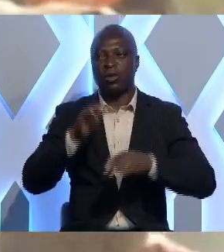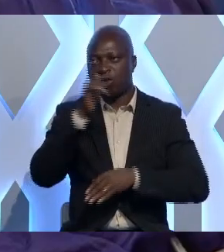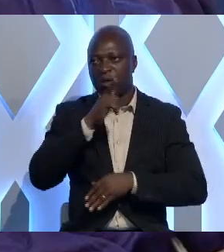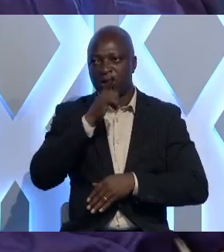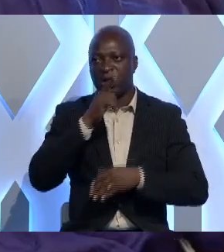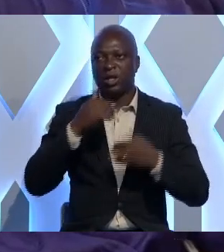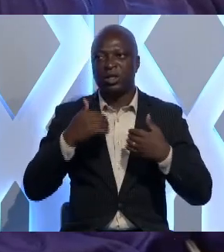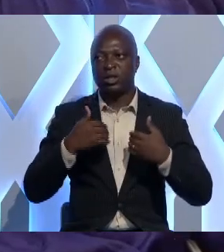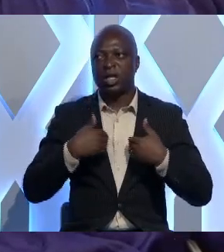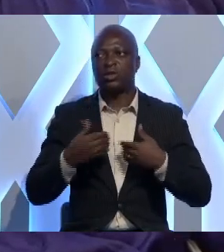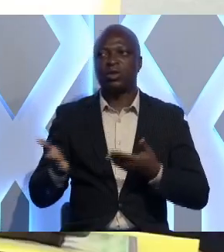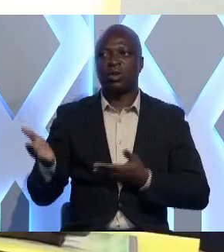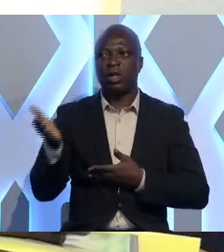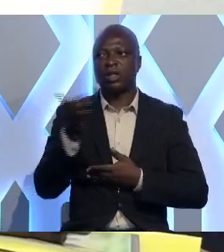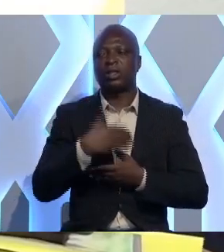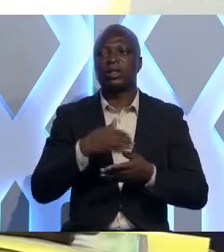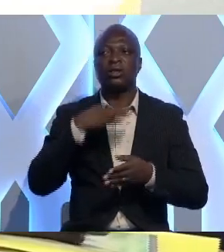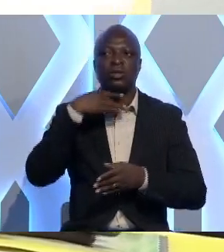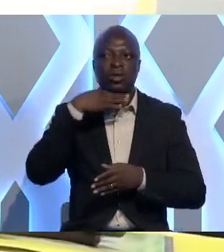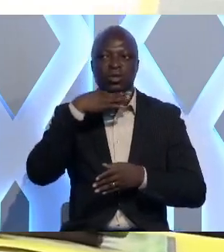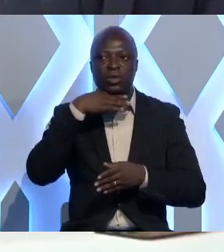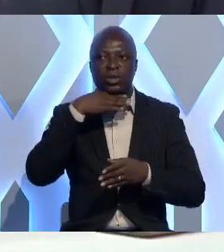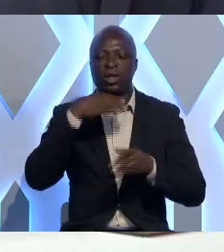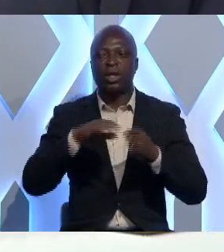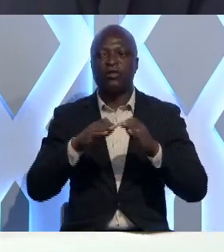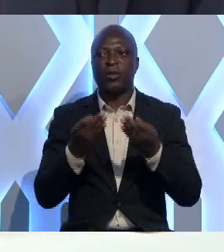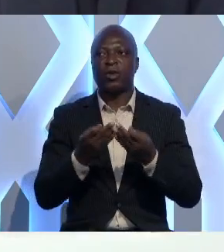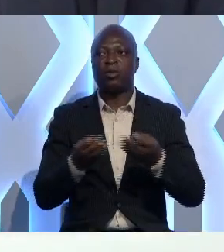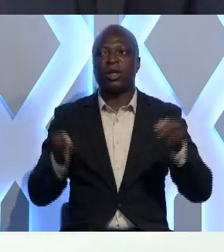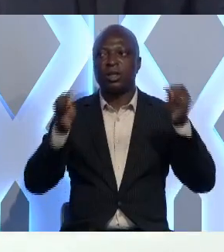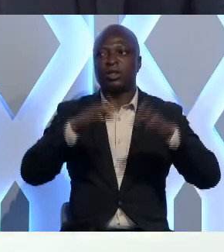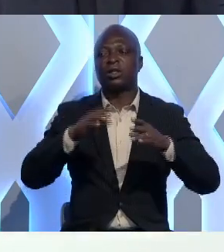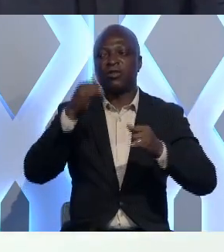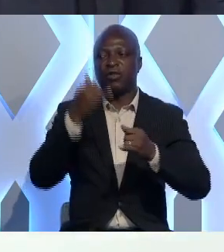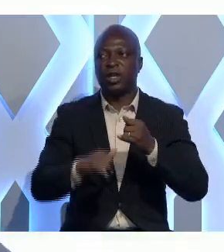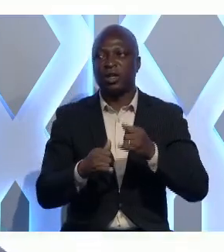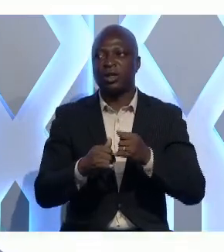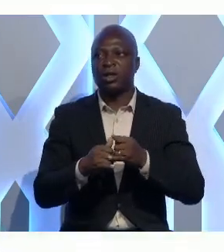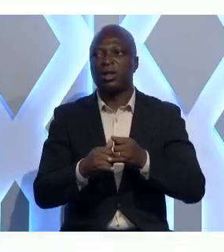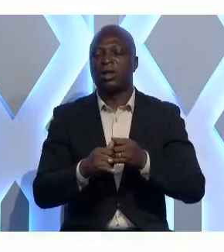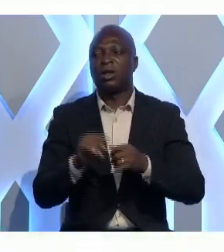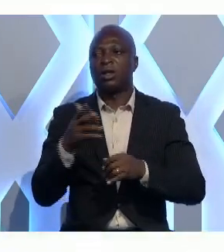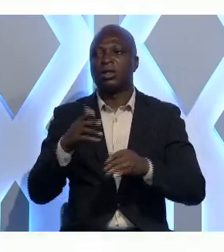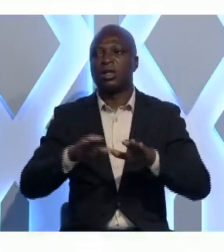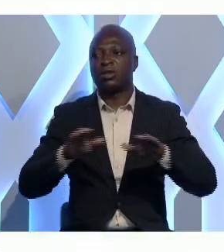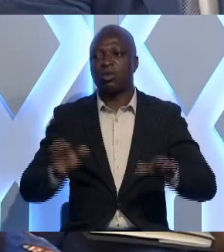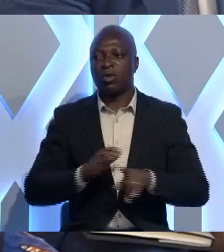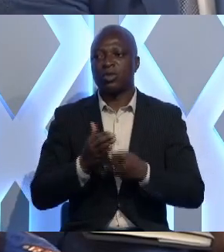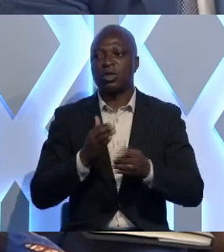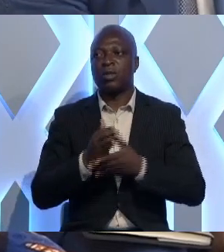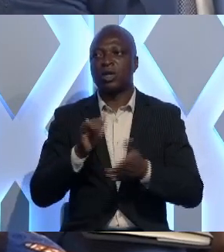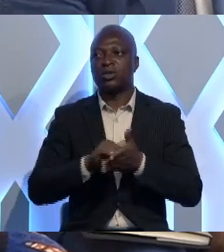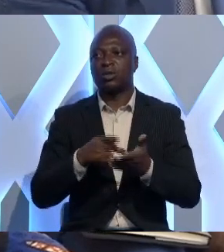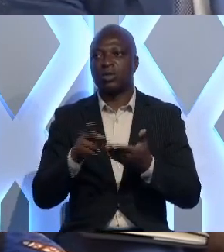Il s'agira de collecter les ordues auprès des ménages pour la décharge finale d'Aképé. Les 13 communes concernées par le